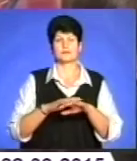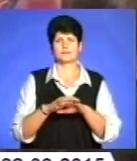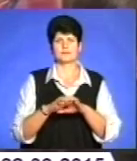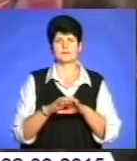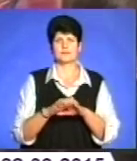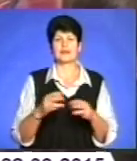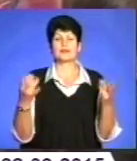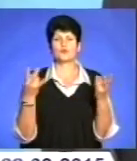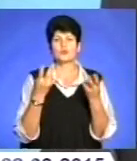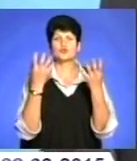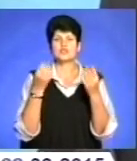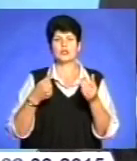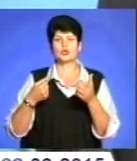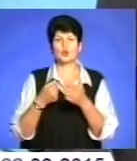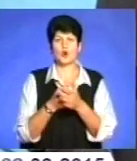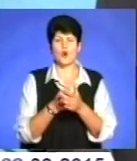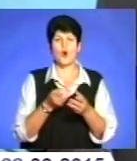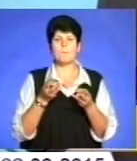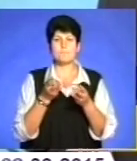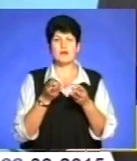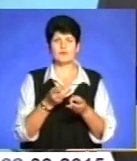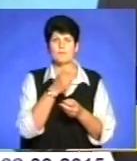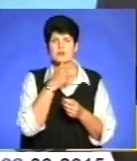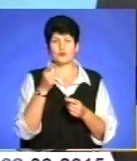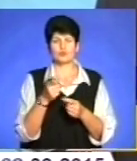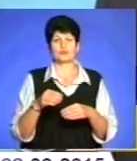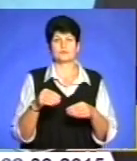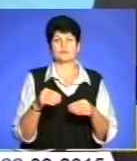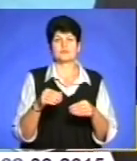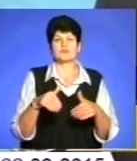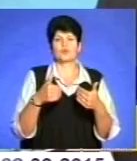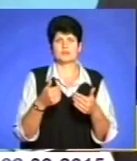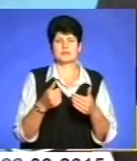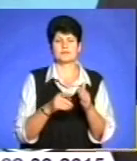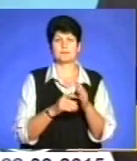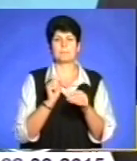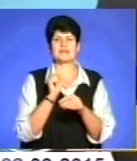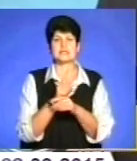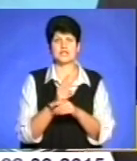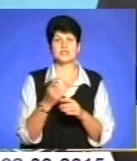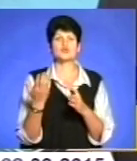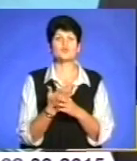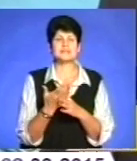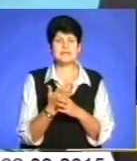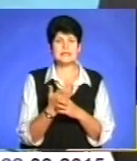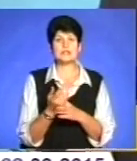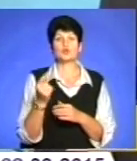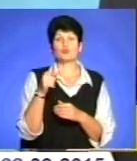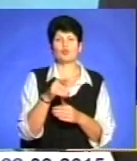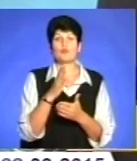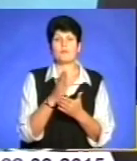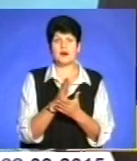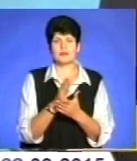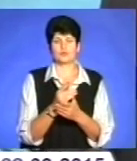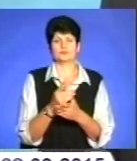Необхідно ще до опалювального періоду звернутися за призначенням субсидій, і тому маємо таку